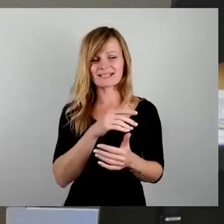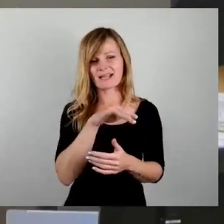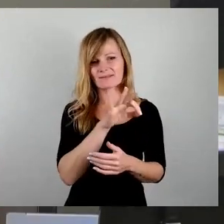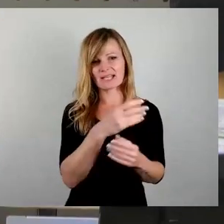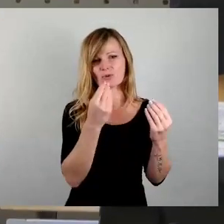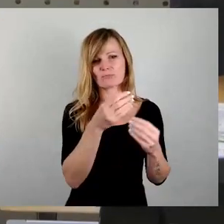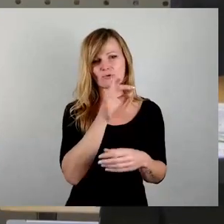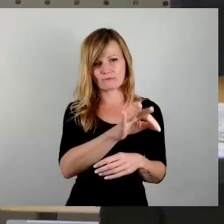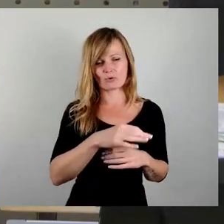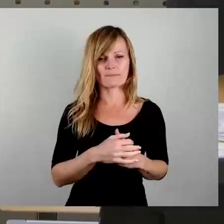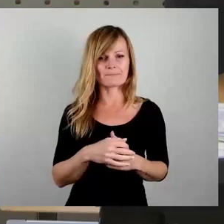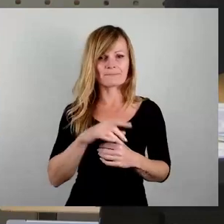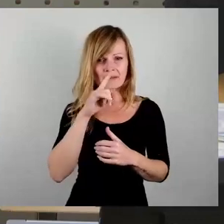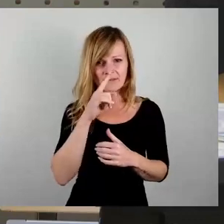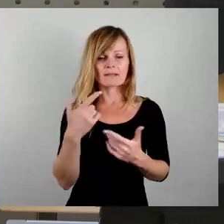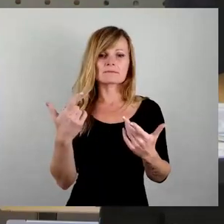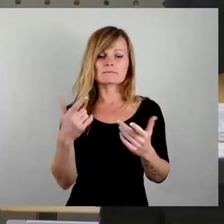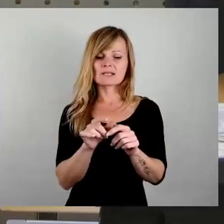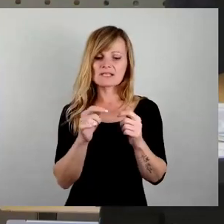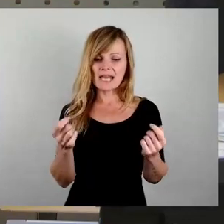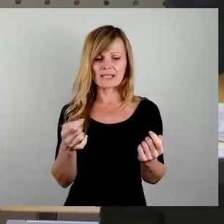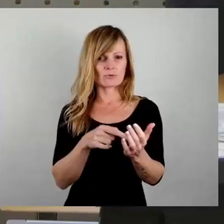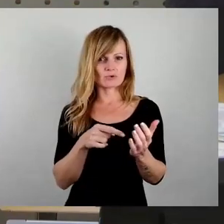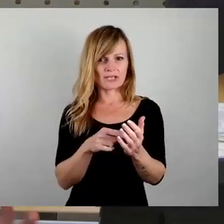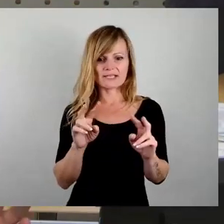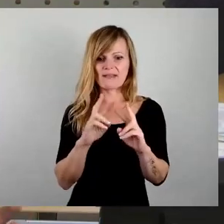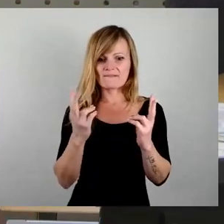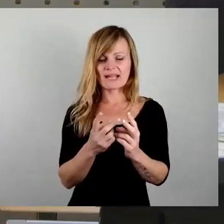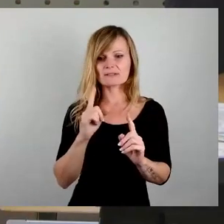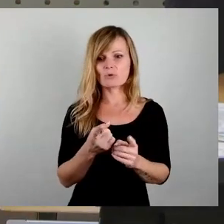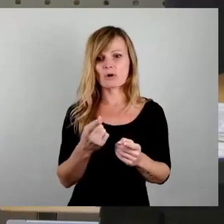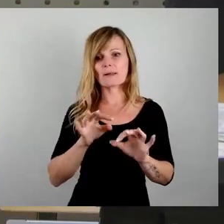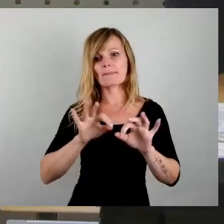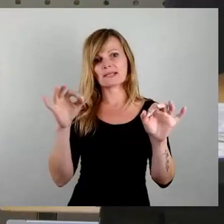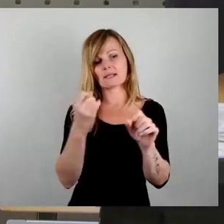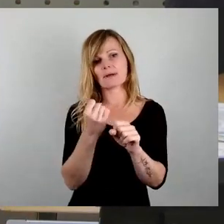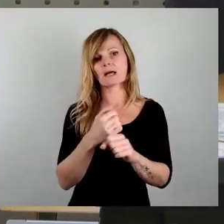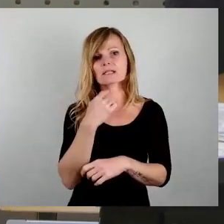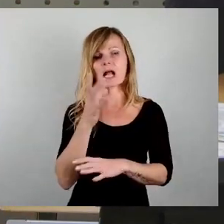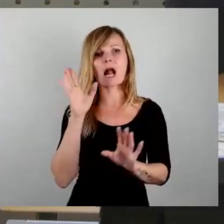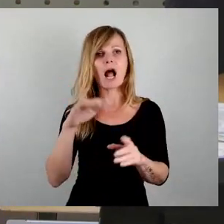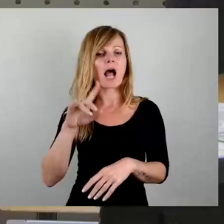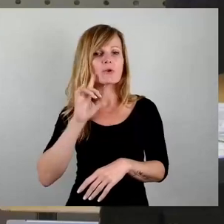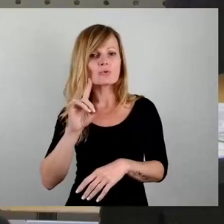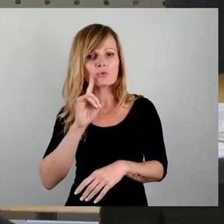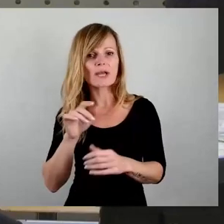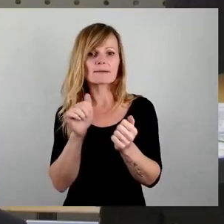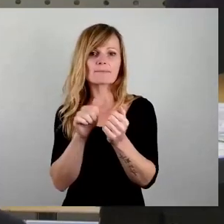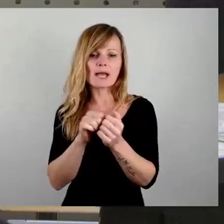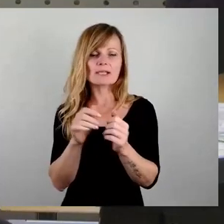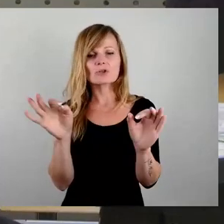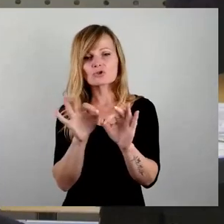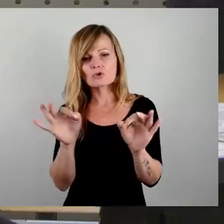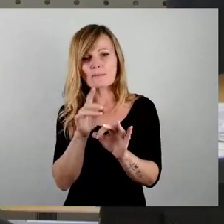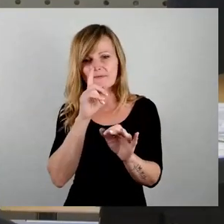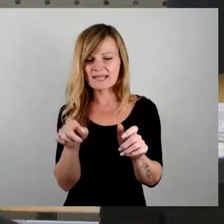Wenn in den Zeitungen etwas steht, das die Welt besser machen will, dann sagen sie, oh, Lügenpresse, ganz schlimm, wir werden erzogen. Und wenn in den Zeitungen auf und